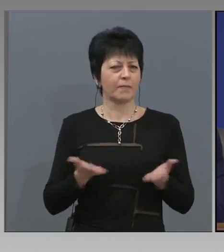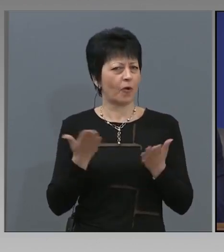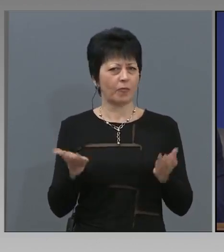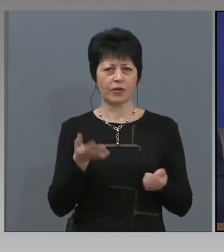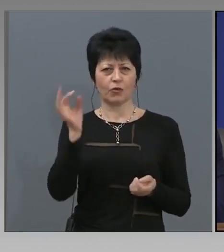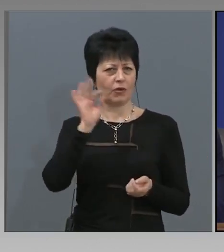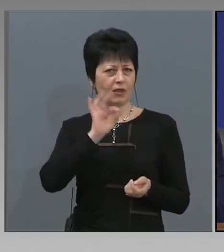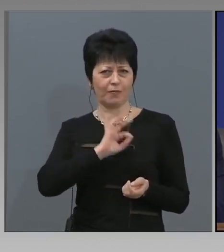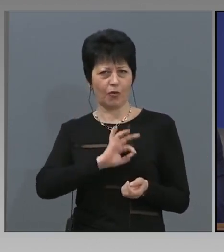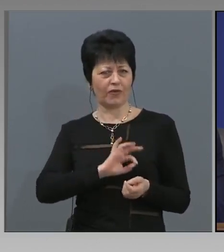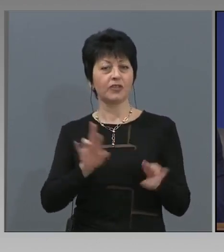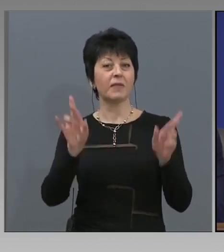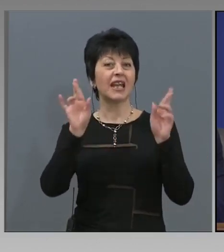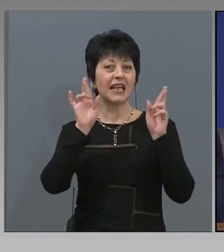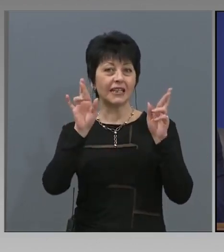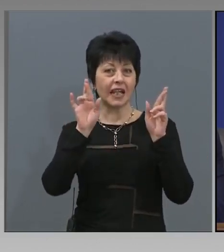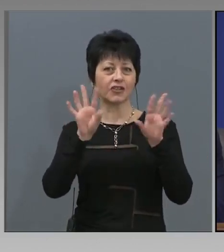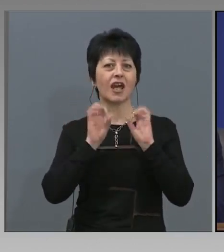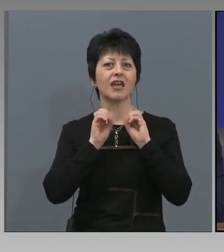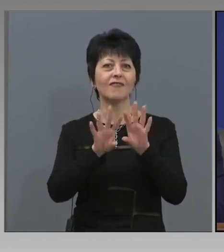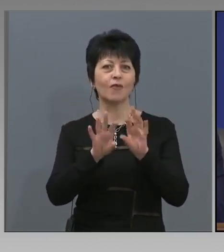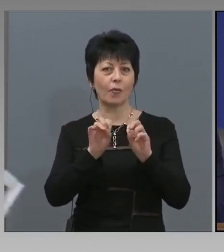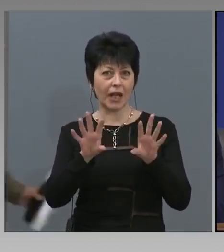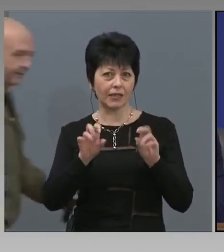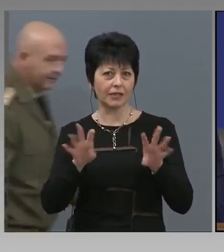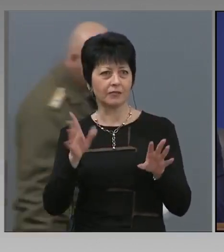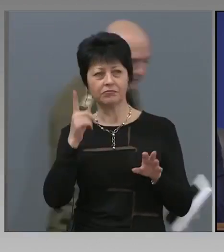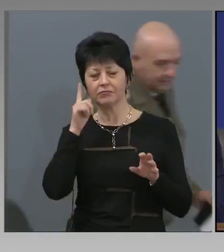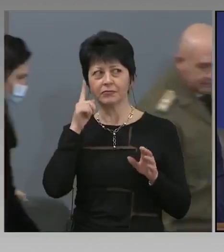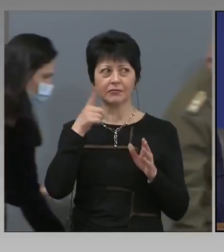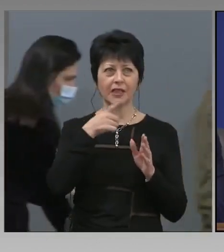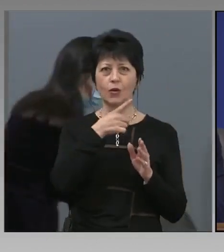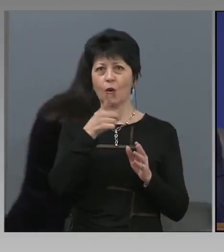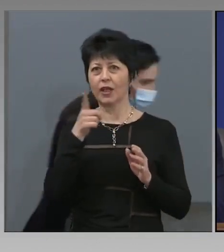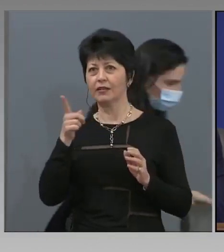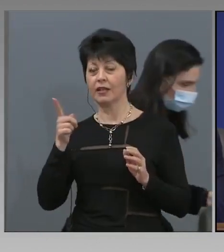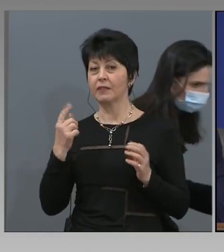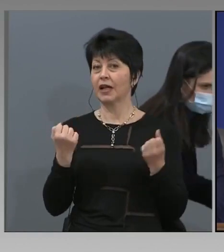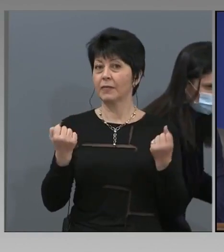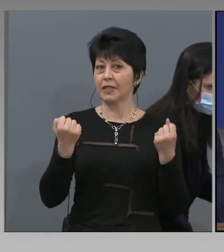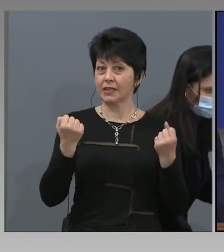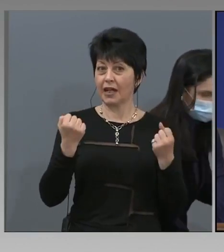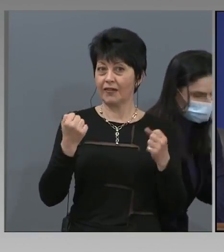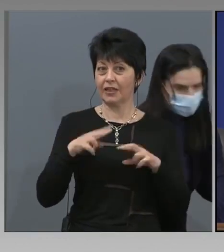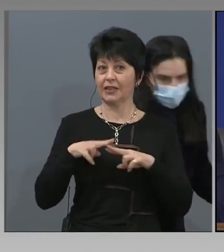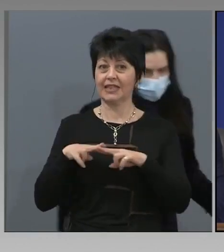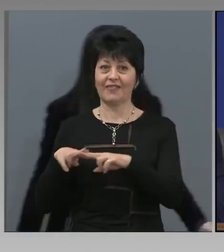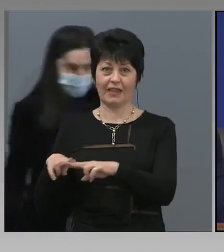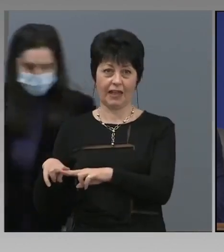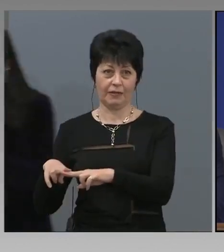получават надежна информация и да се ориентират към здравните заведения.